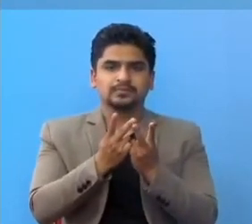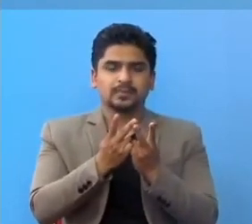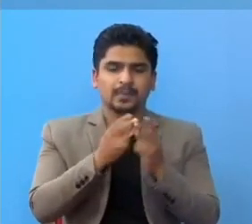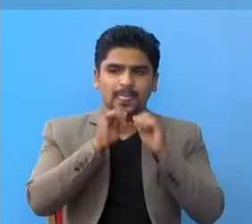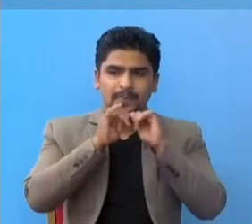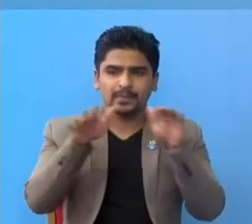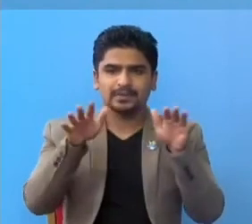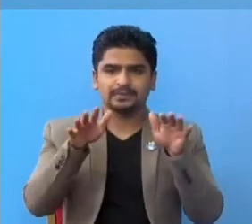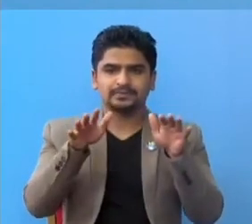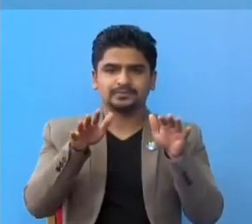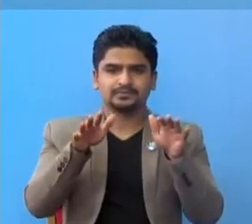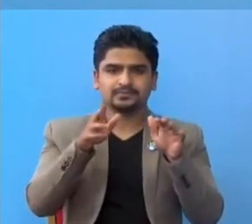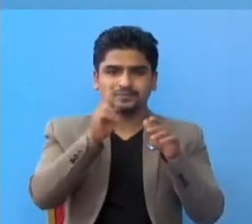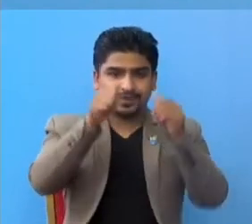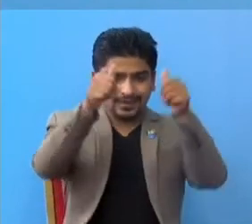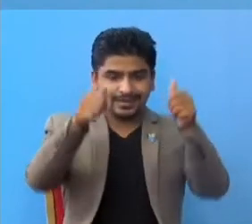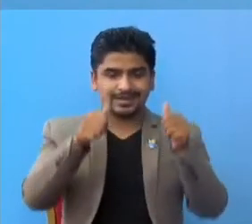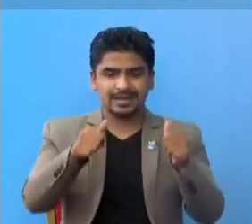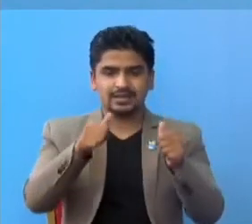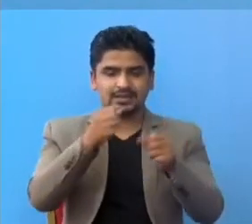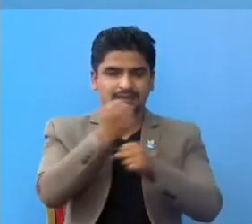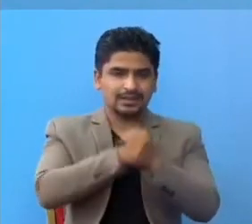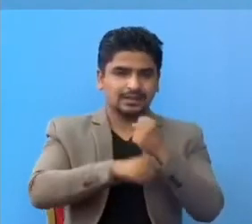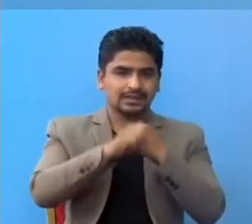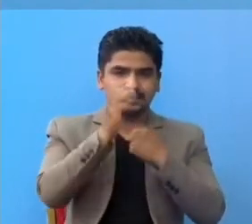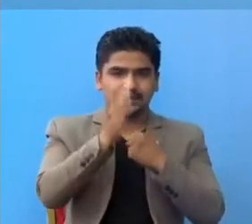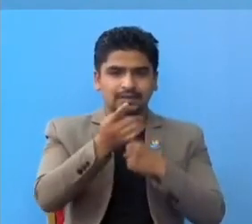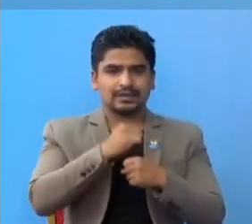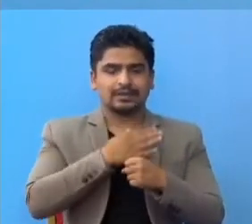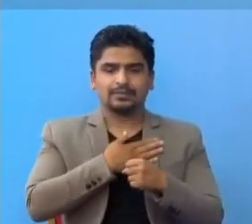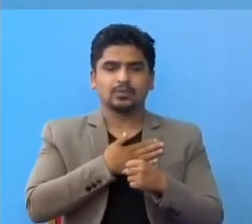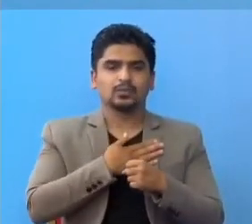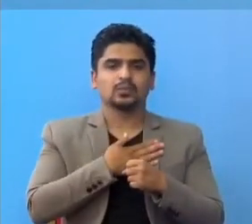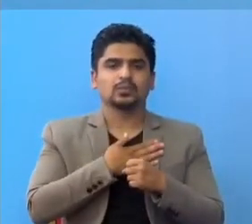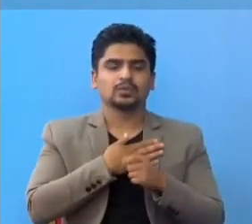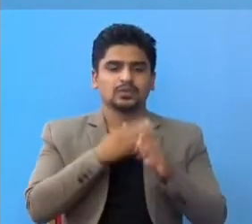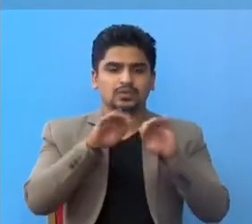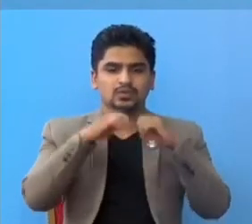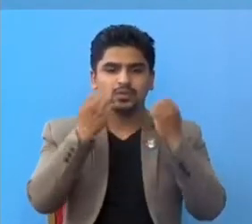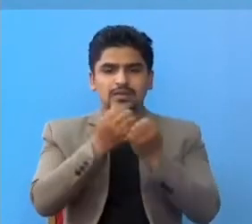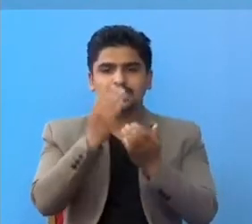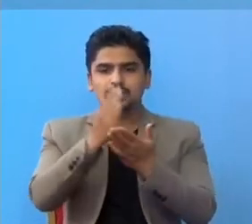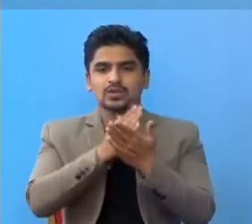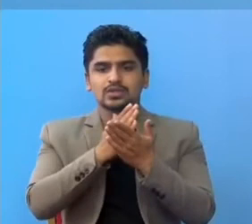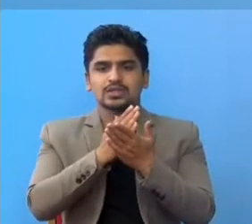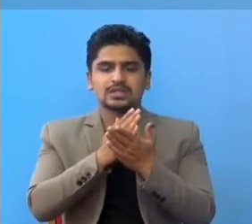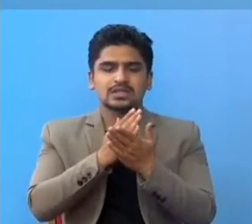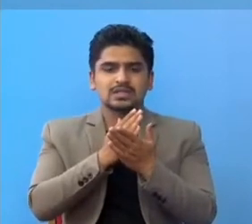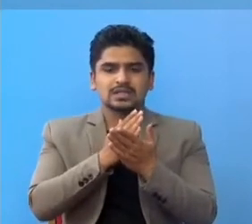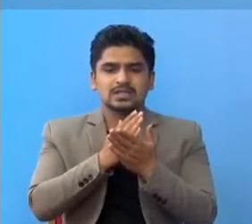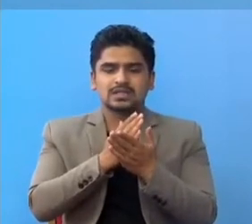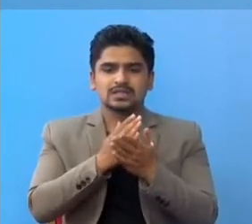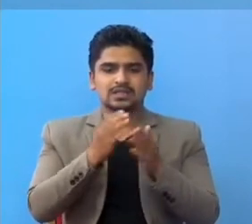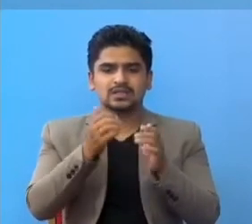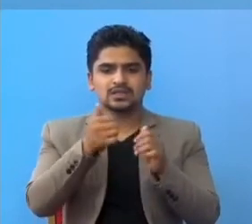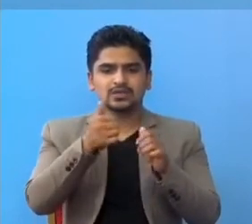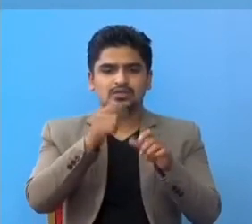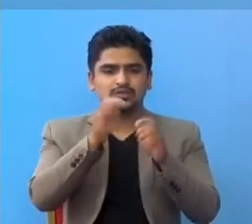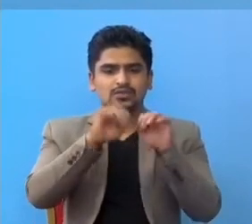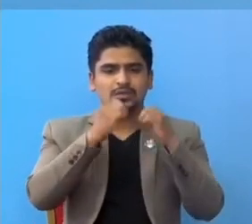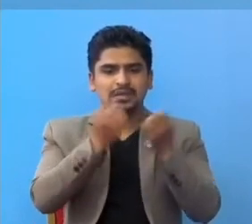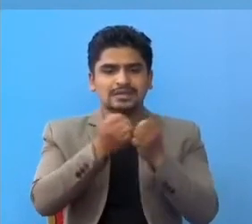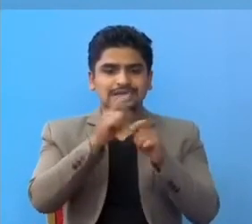परचा, पंप्लेट, फ्लेक्स, आधि टास्ने जटा क्रिया कलापले, हामरो समाज कसरी असमाजिक कुदई गयको चा बनने